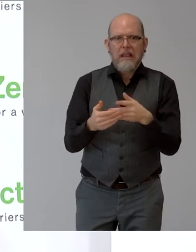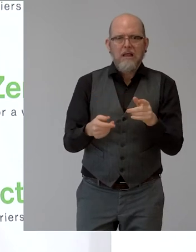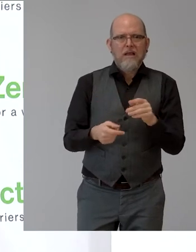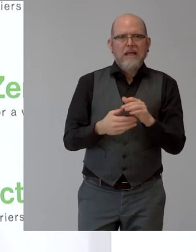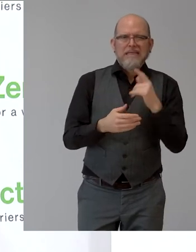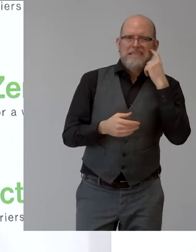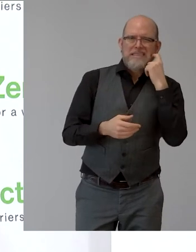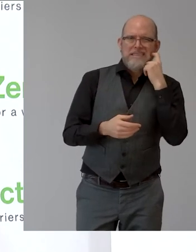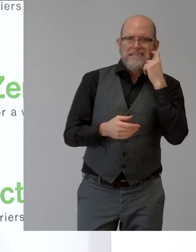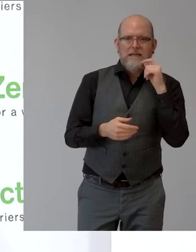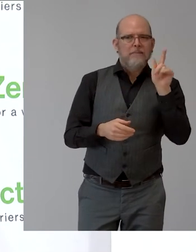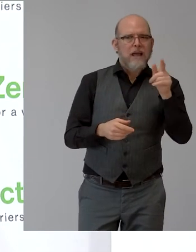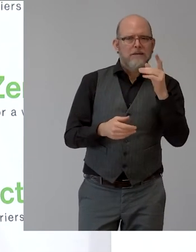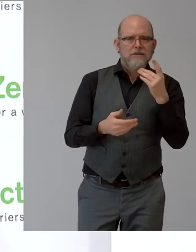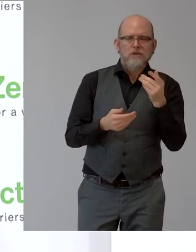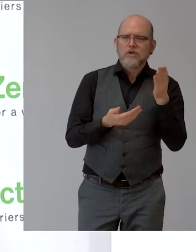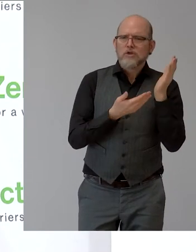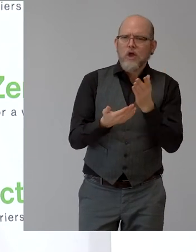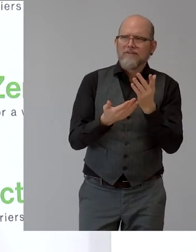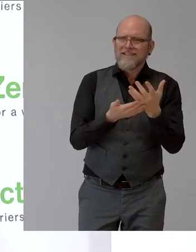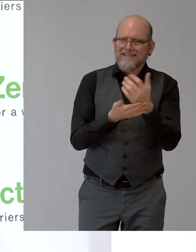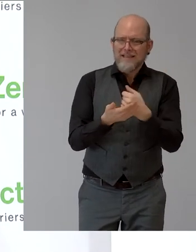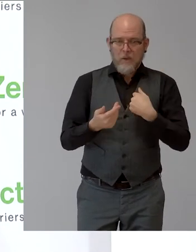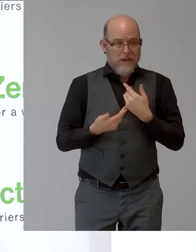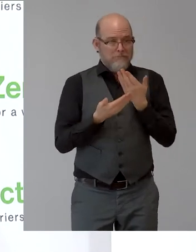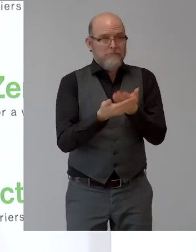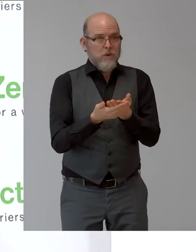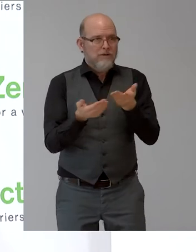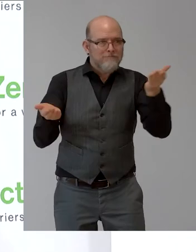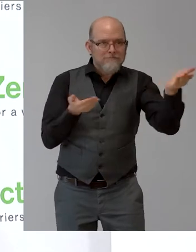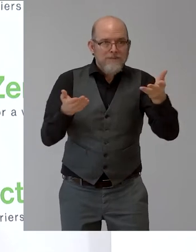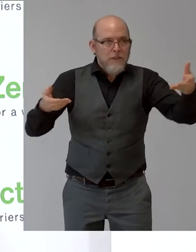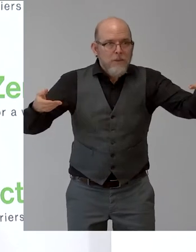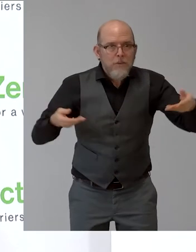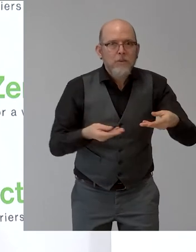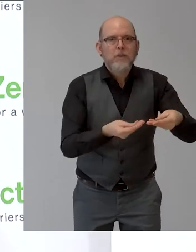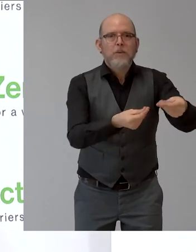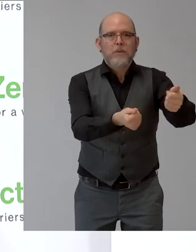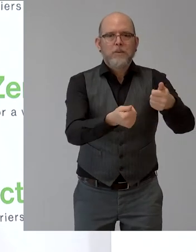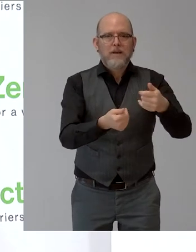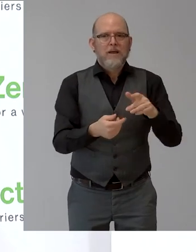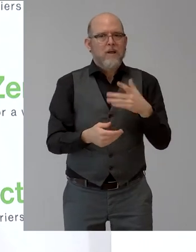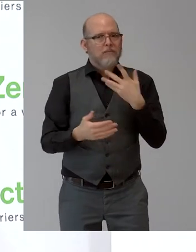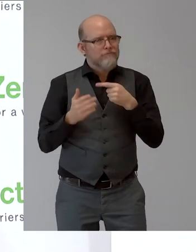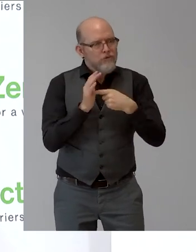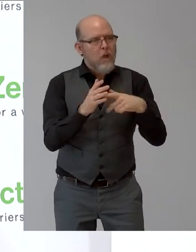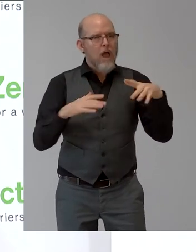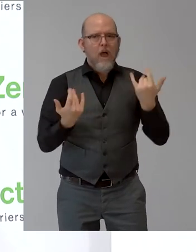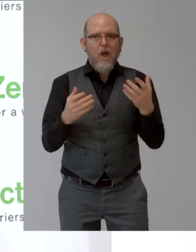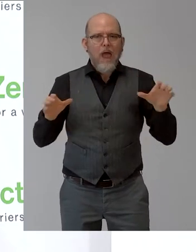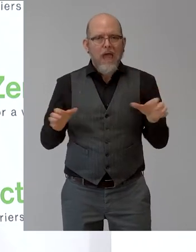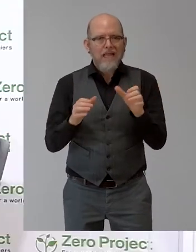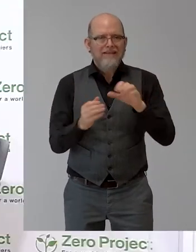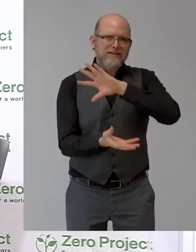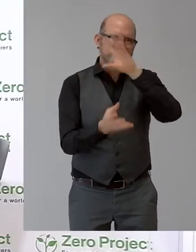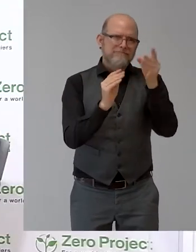sehr proaktiv gezielt an die Unternehmen herantreten und ein umfassendes Service für Unternehmerinnen und Unternehmer bieten. Das ist jetzt